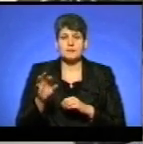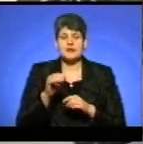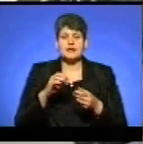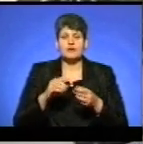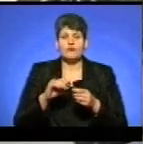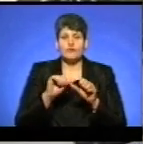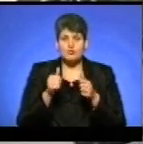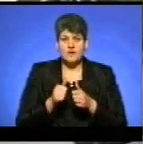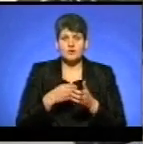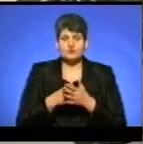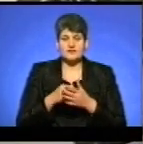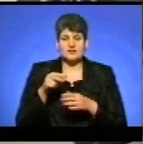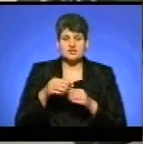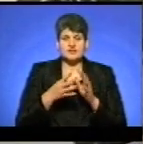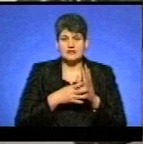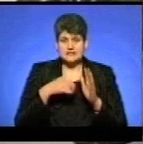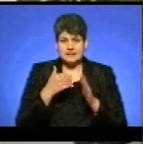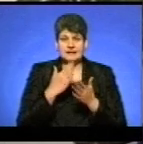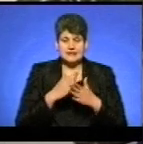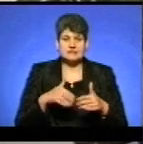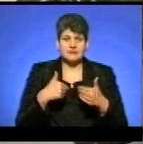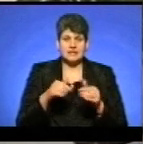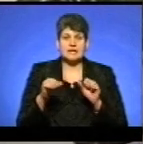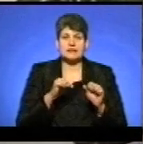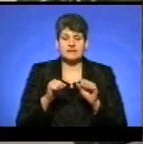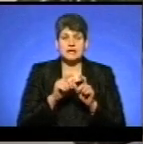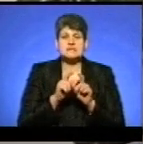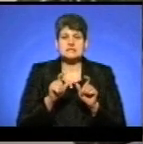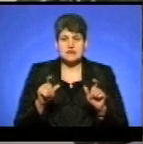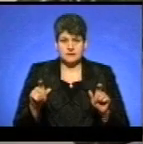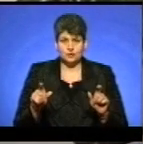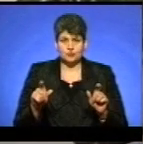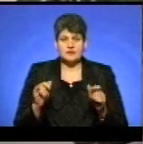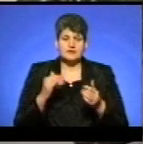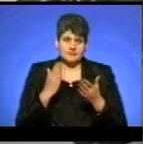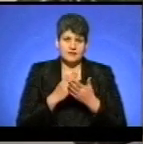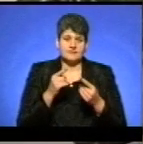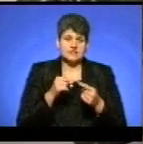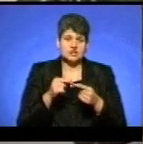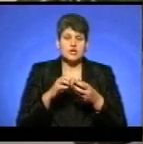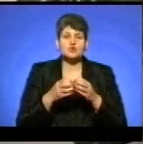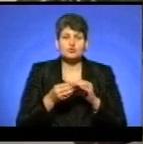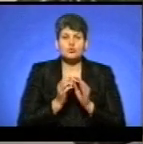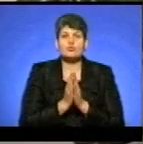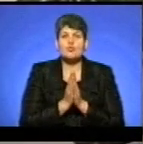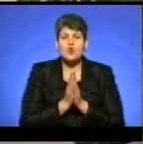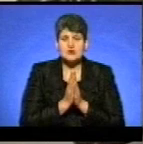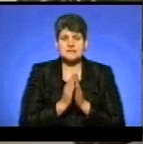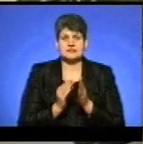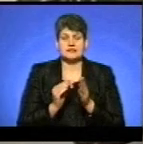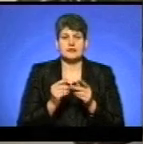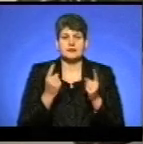бюджету на 2019 рік є звернення керівника закладу і є визначена сума, яку він просить на